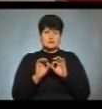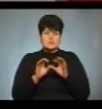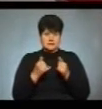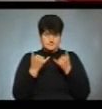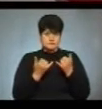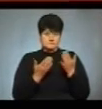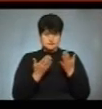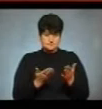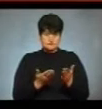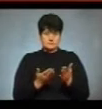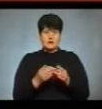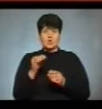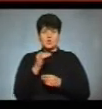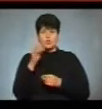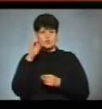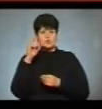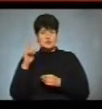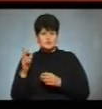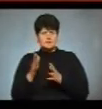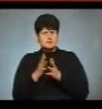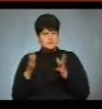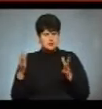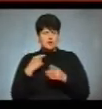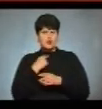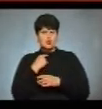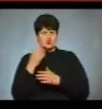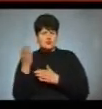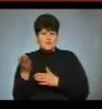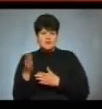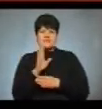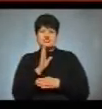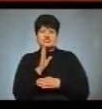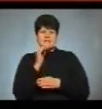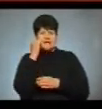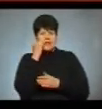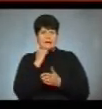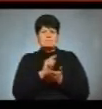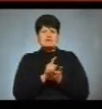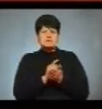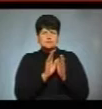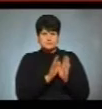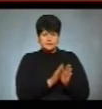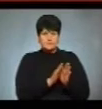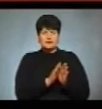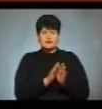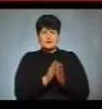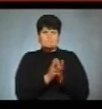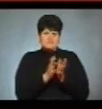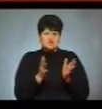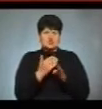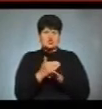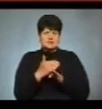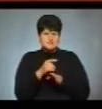якщо за Юлією Тимошенко здебільшого голосували жінки пенсійного віку і, відповідно, більша